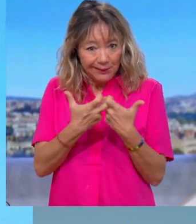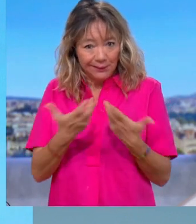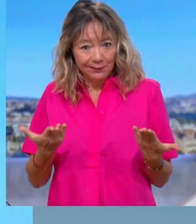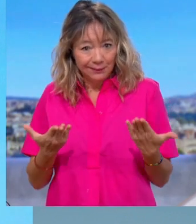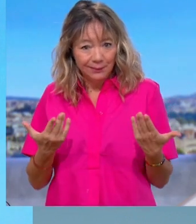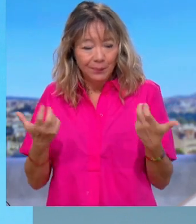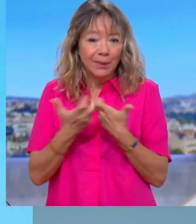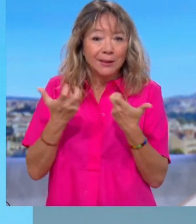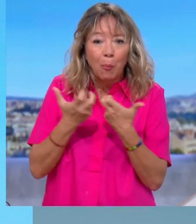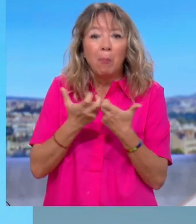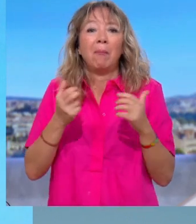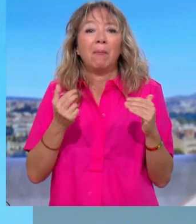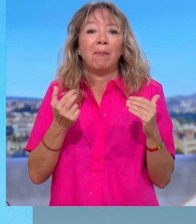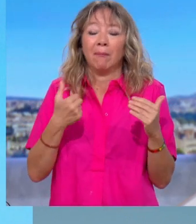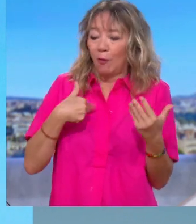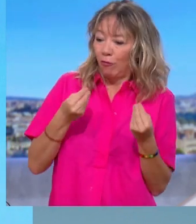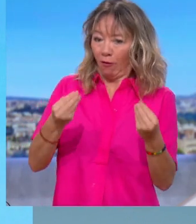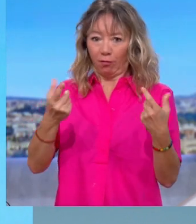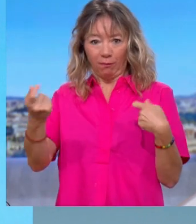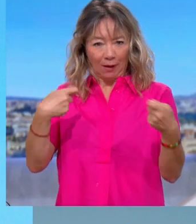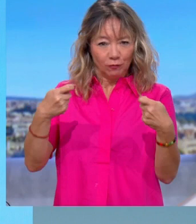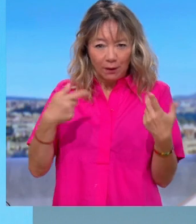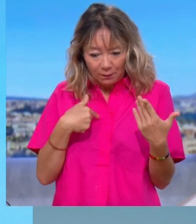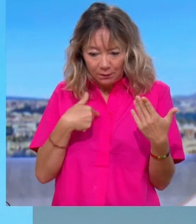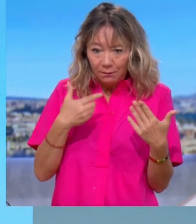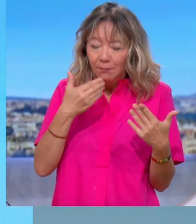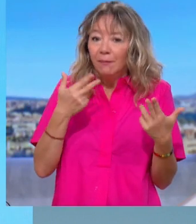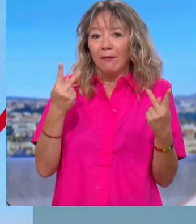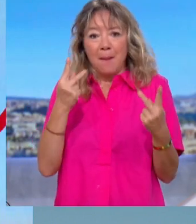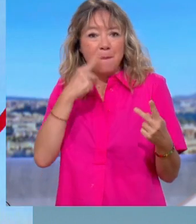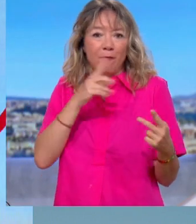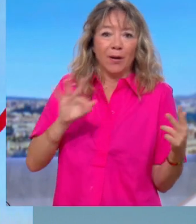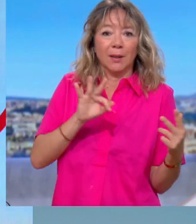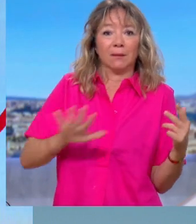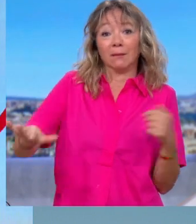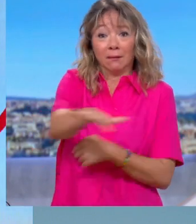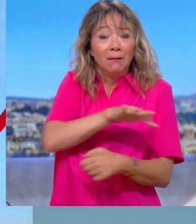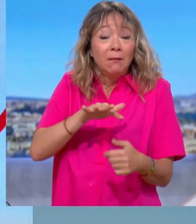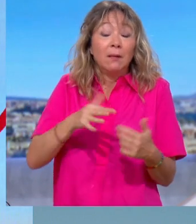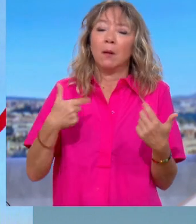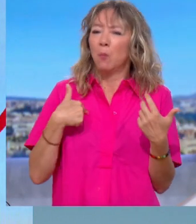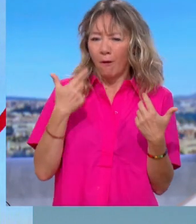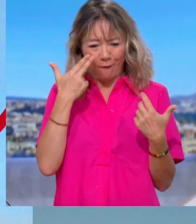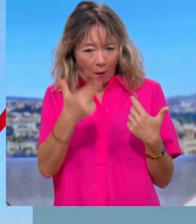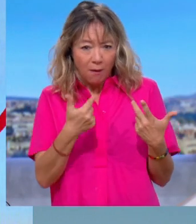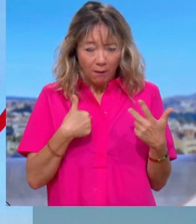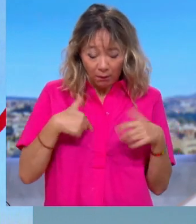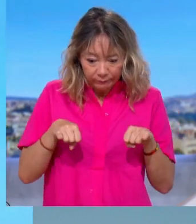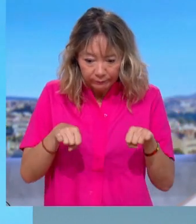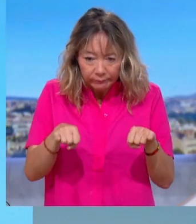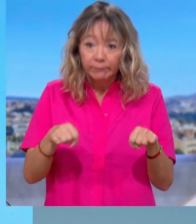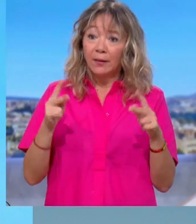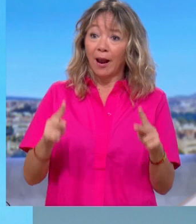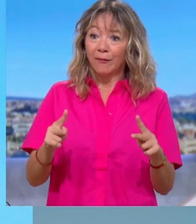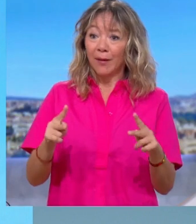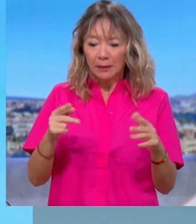vers un marché qui soit abordable pour tous les Français. Quand je vois, dans ma propre circonscription, des gens qui sont là en train de pousser le caddie, qui arrivent à la